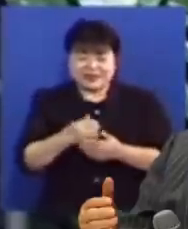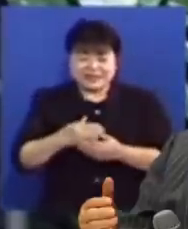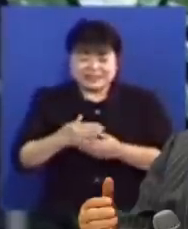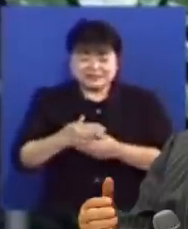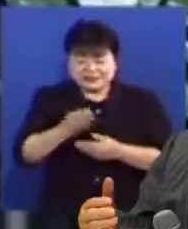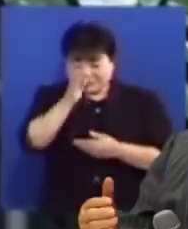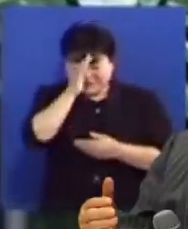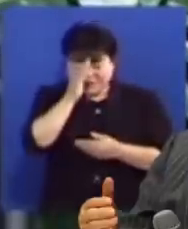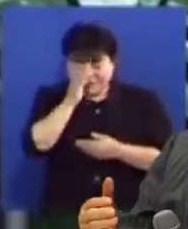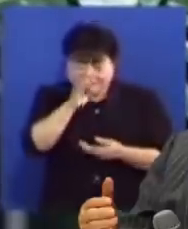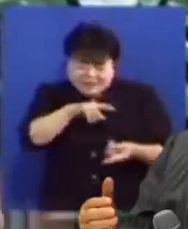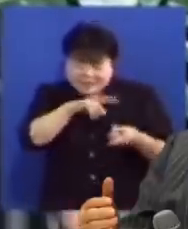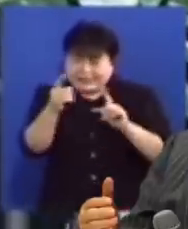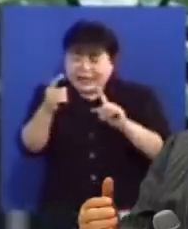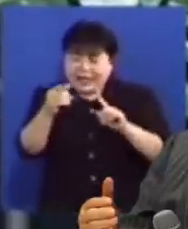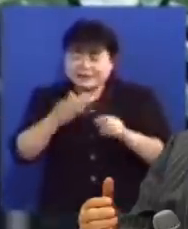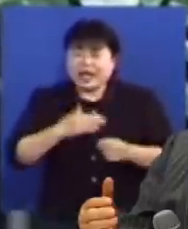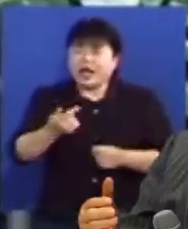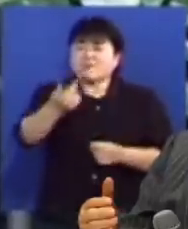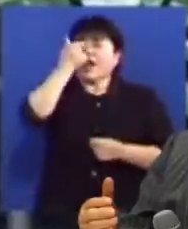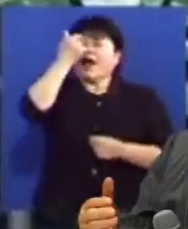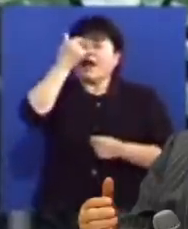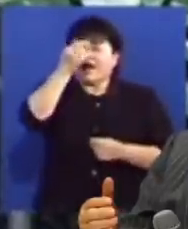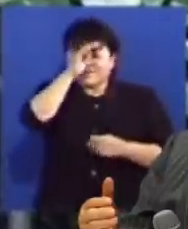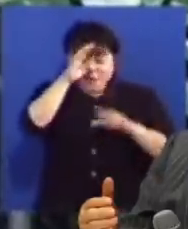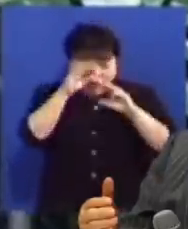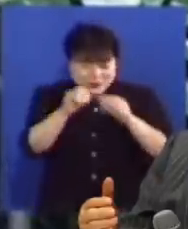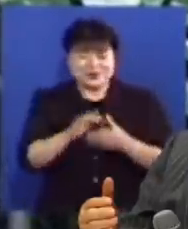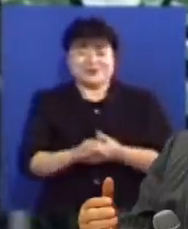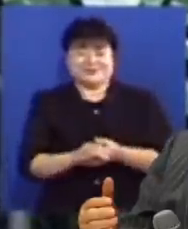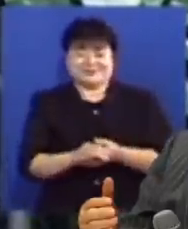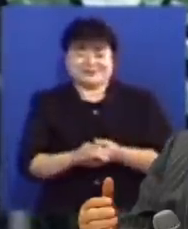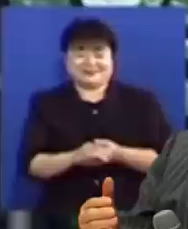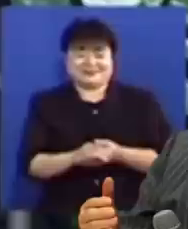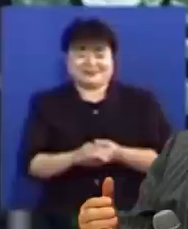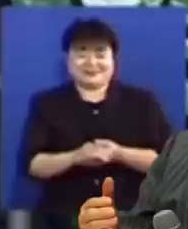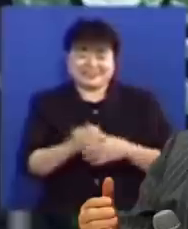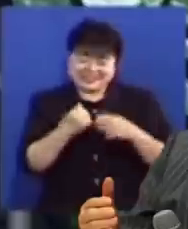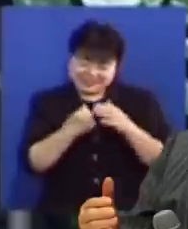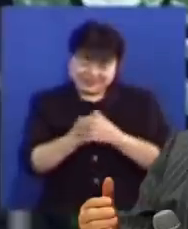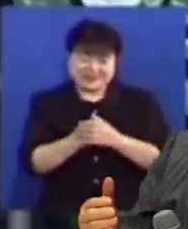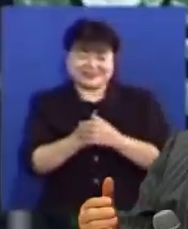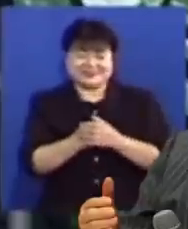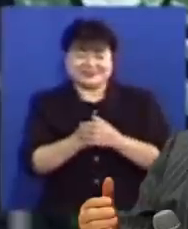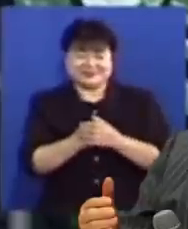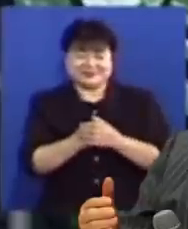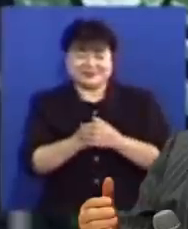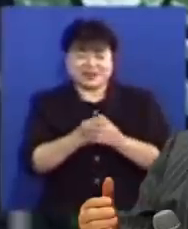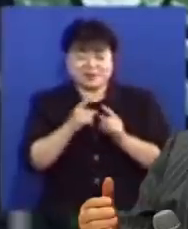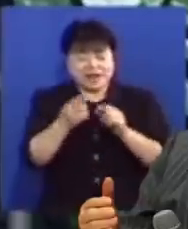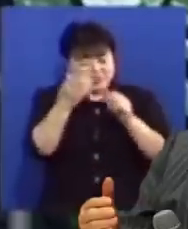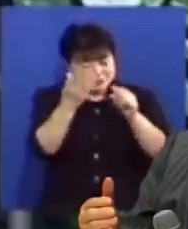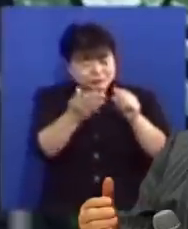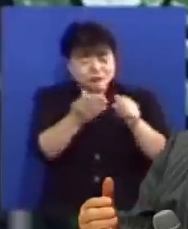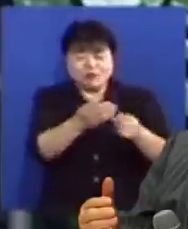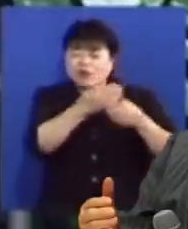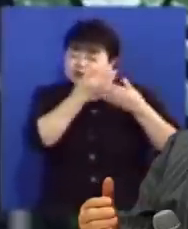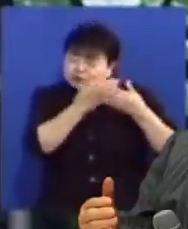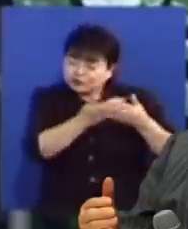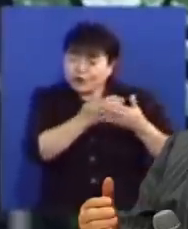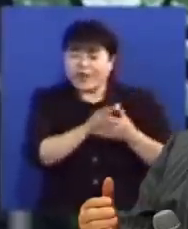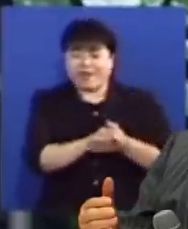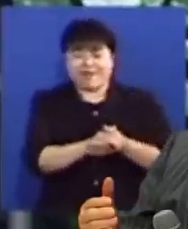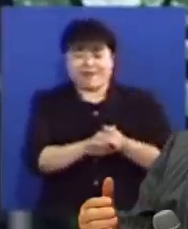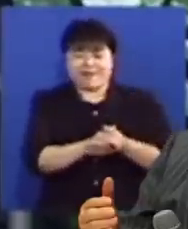아 나보고 하는 말이다 믿습니다 믿음을 풀어놓거든요 그러므로 말을 하는 것은 참 중요합니다